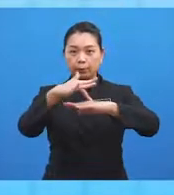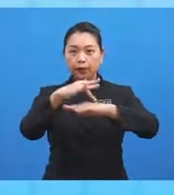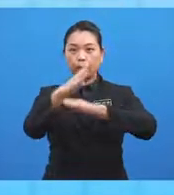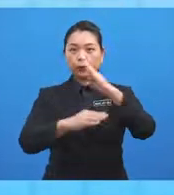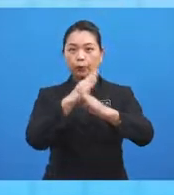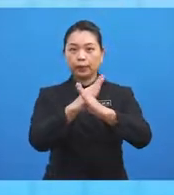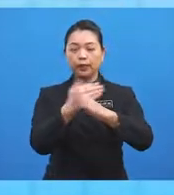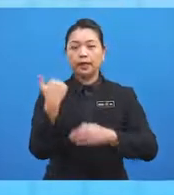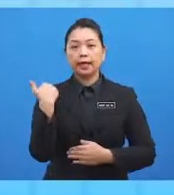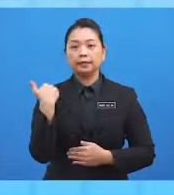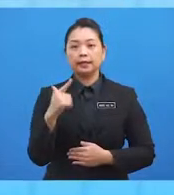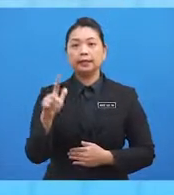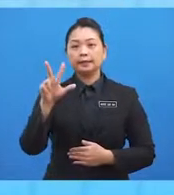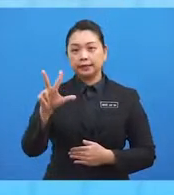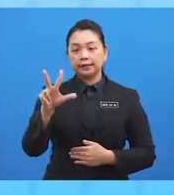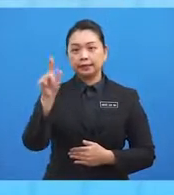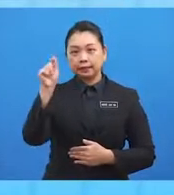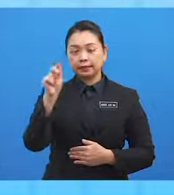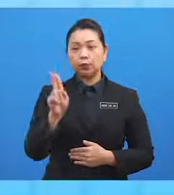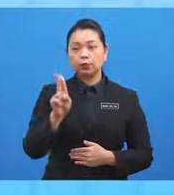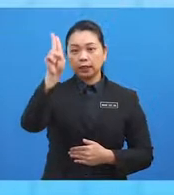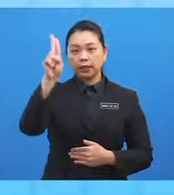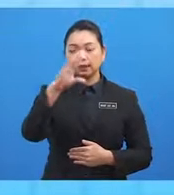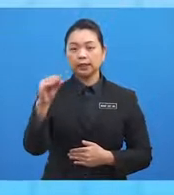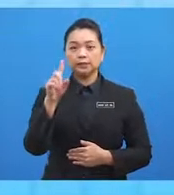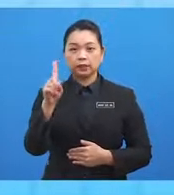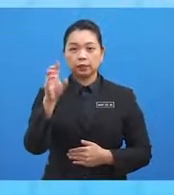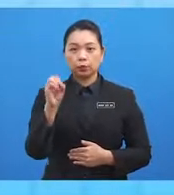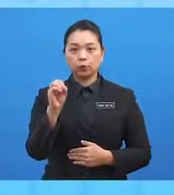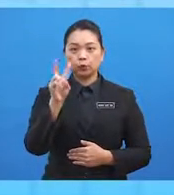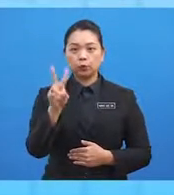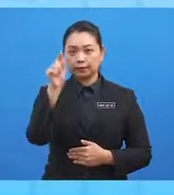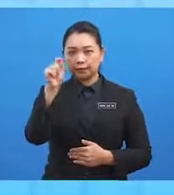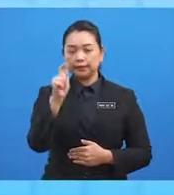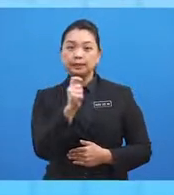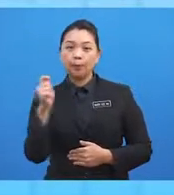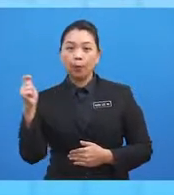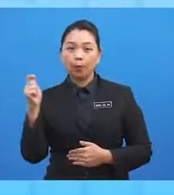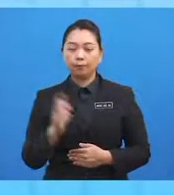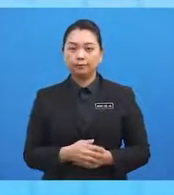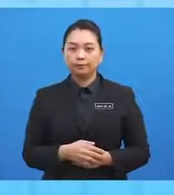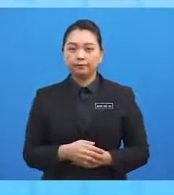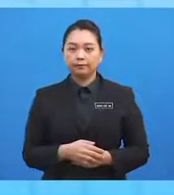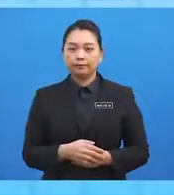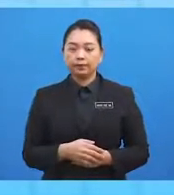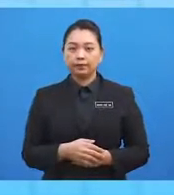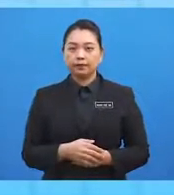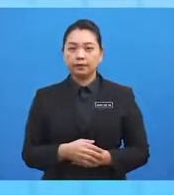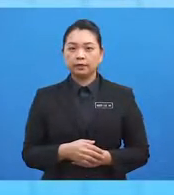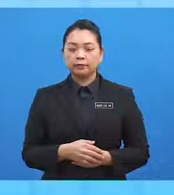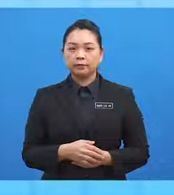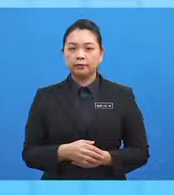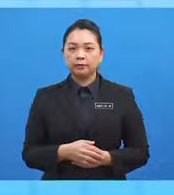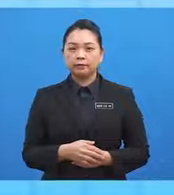3 dajah utara dan 102 dajah timur. Lokasi yang